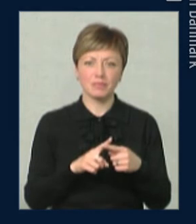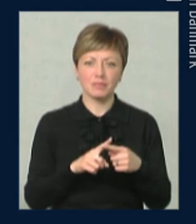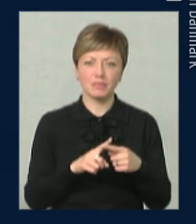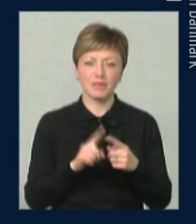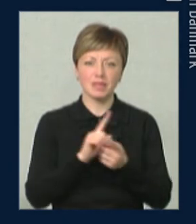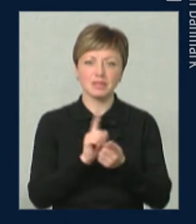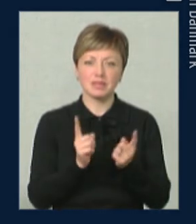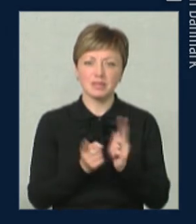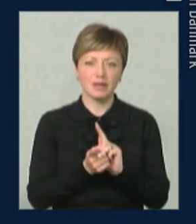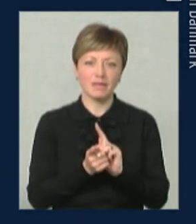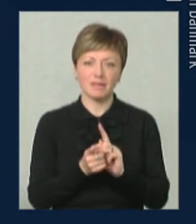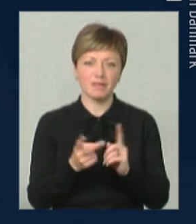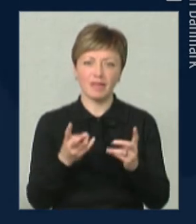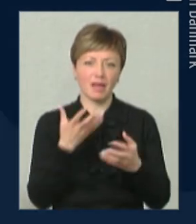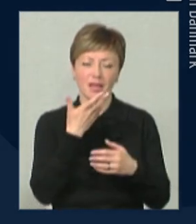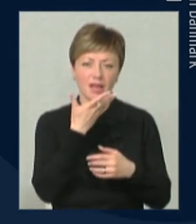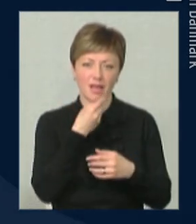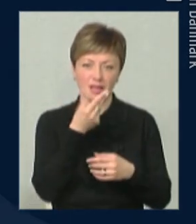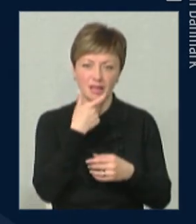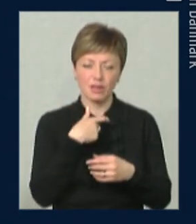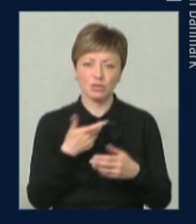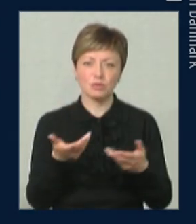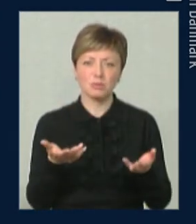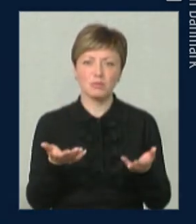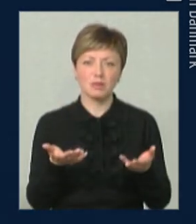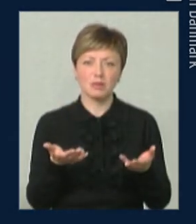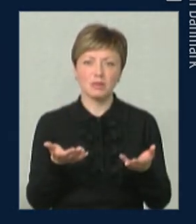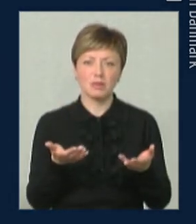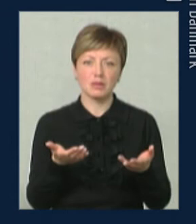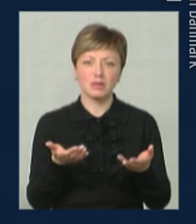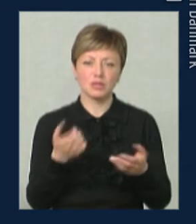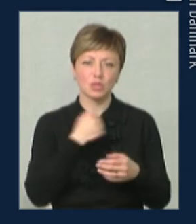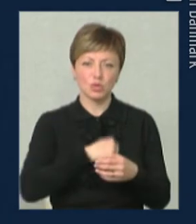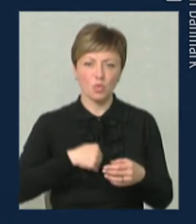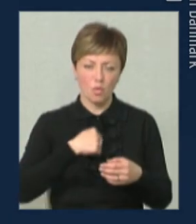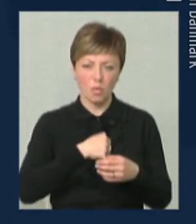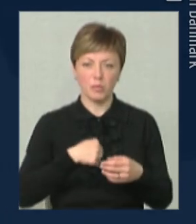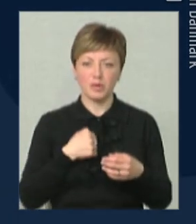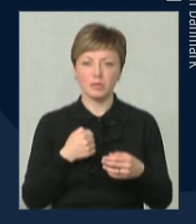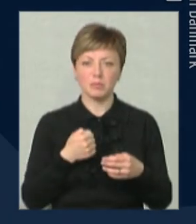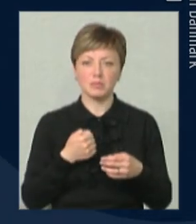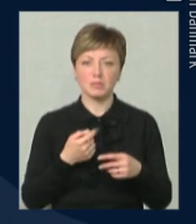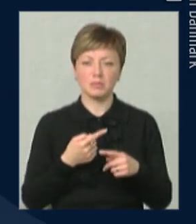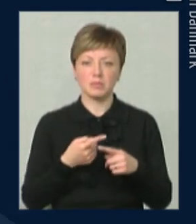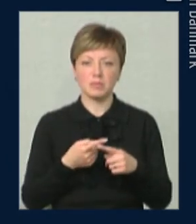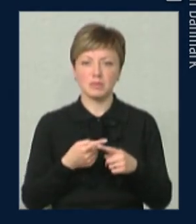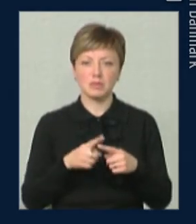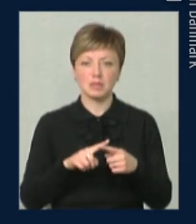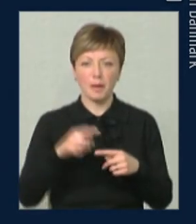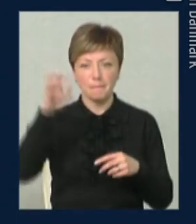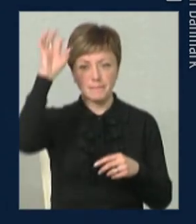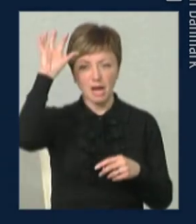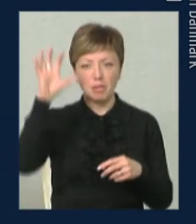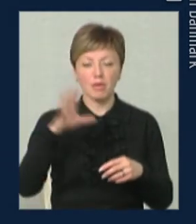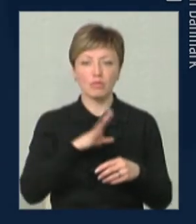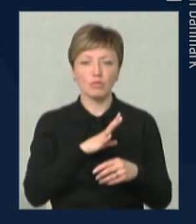якимось, не те, що не етичним, він ставав якимось зробним, тому що ця, скажімо, пляма, яка